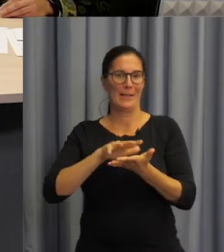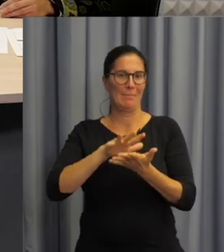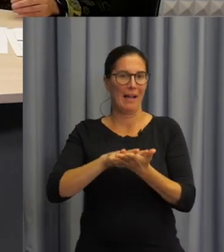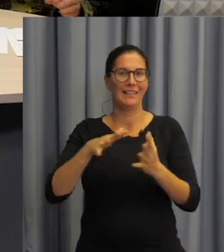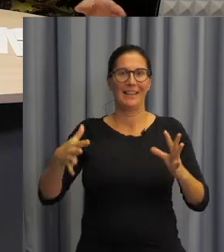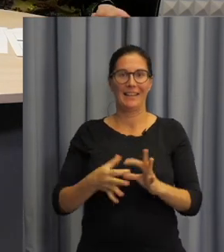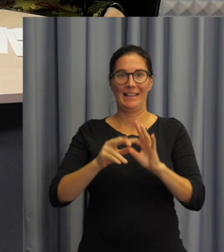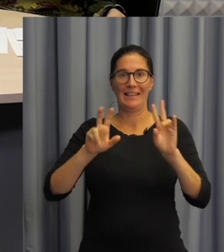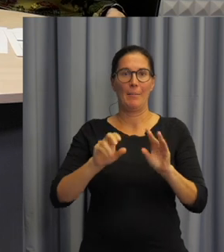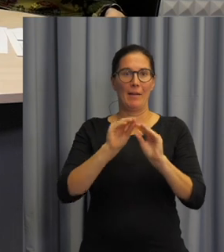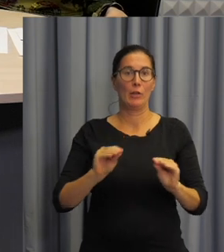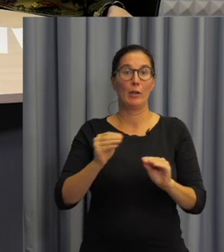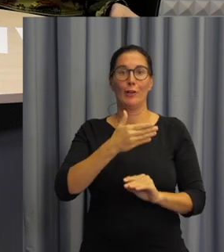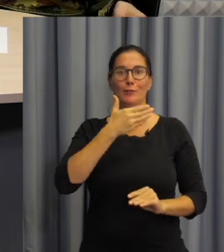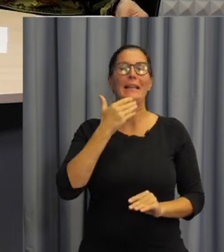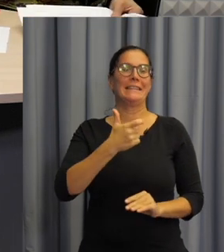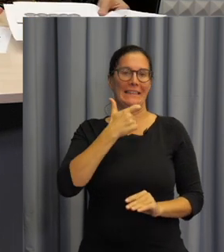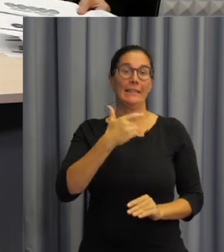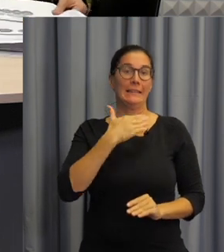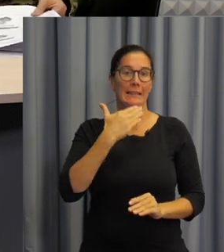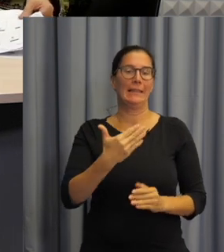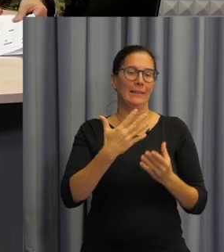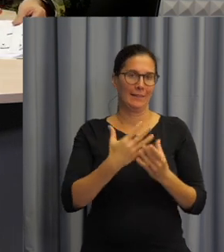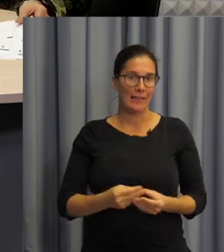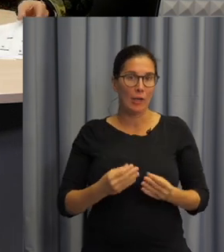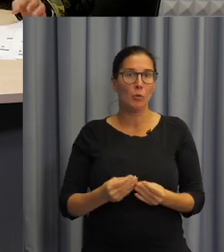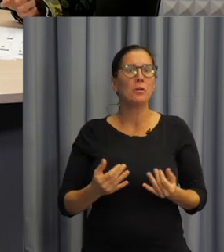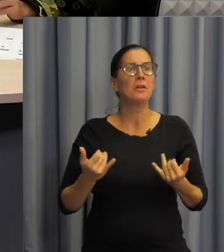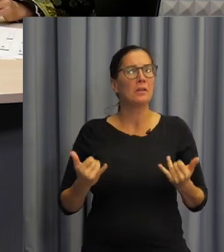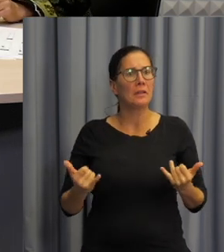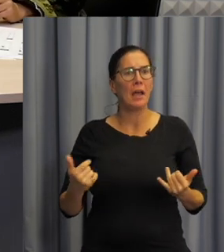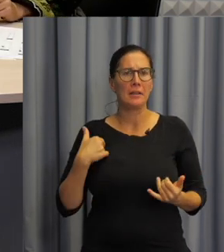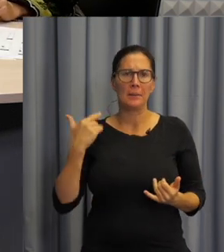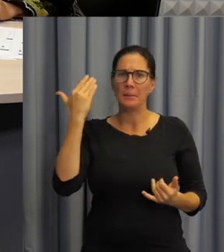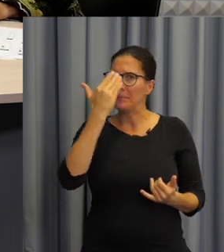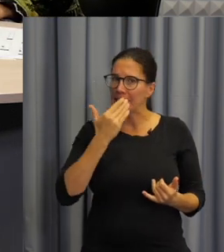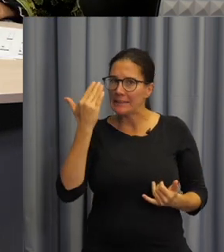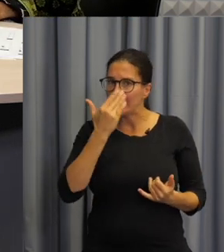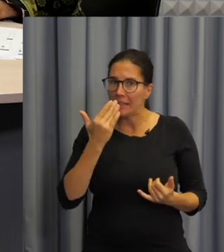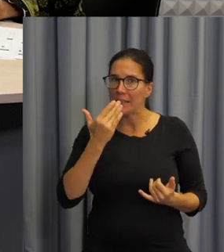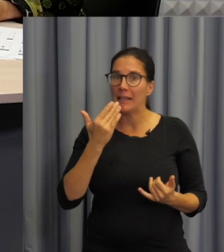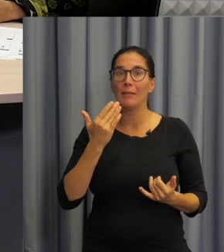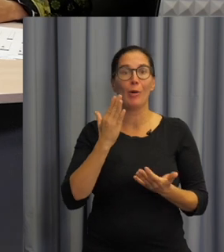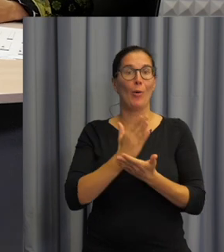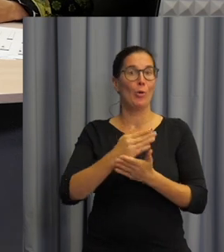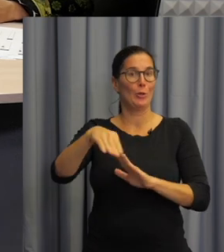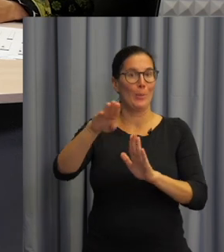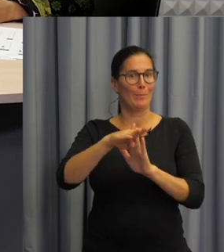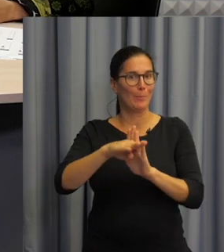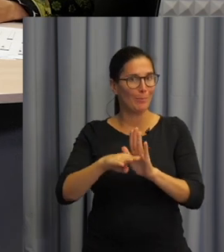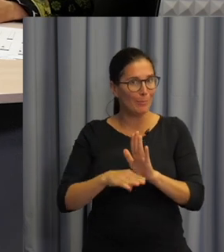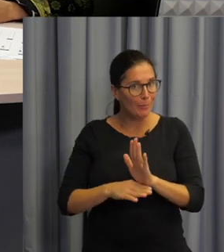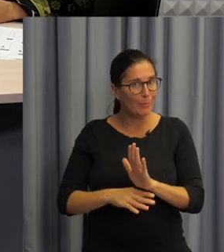metodickými materiály, které se vztahovaly k výuce českého jazyka. Tím, pokud se nemýlím, je